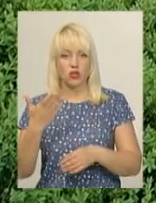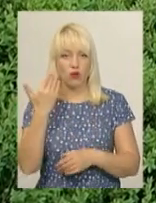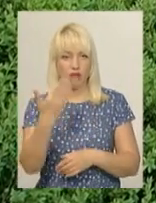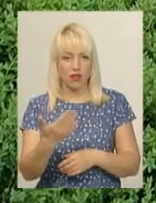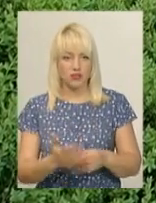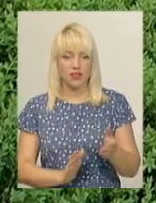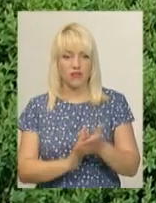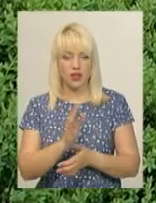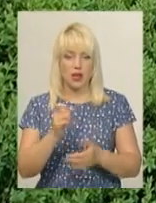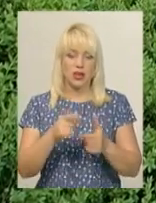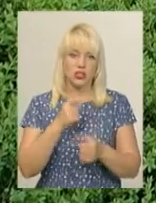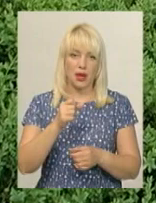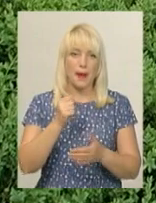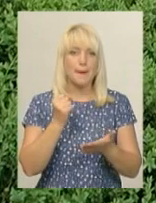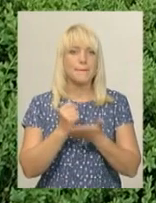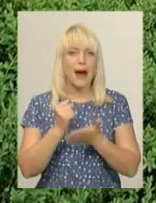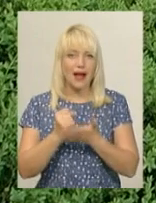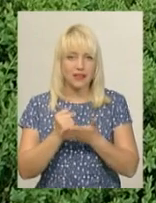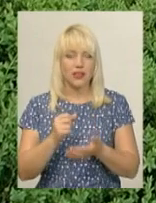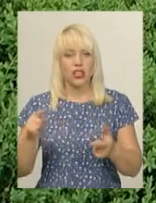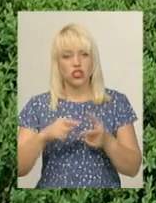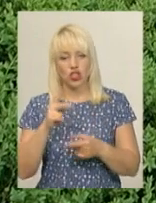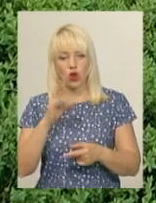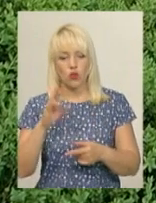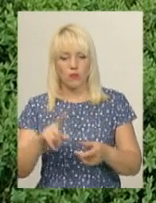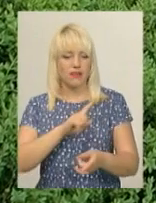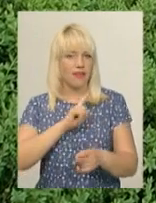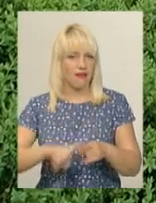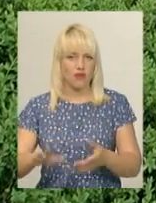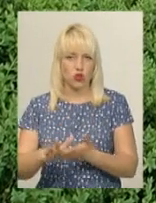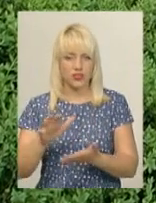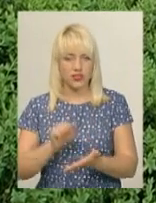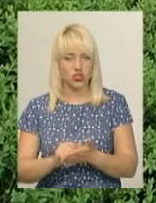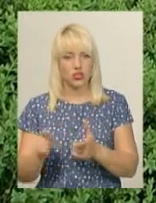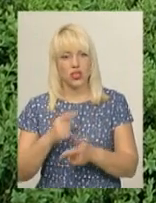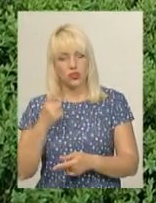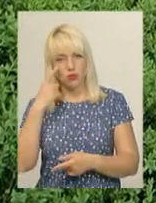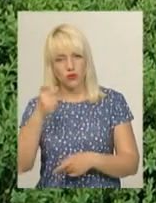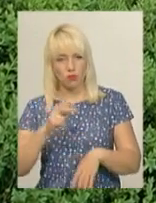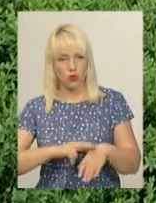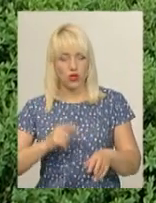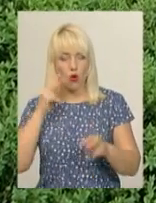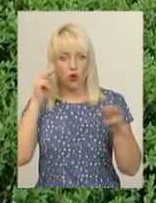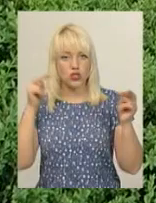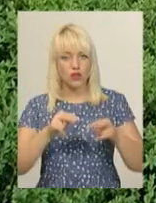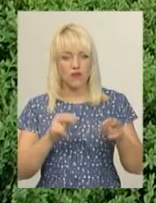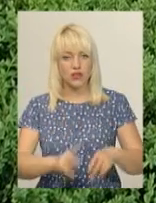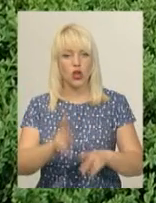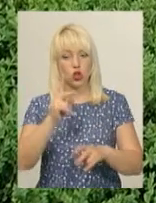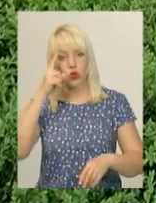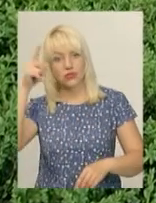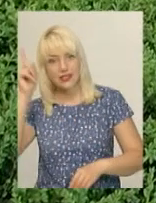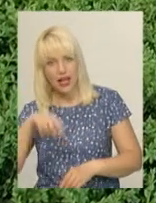виросли чи макші конопля, негайно знищити або ж повідомити працівникам поліції. А також очевидцям, які, можливо, чи